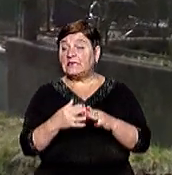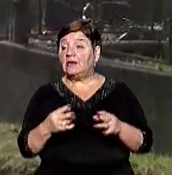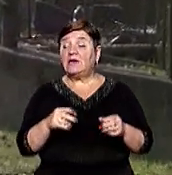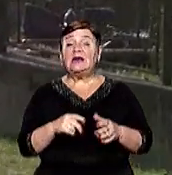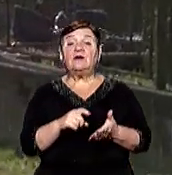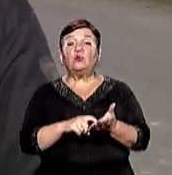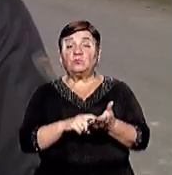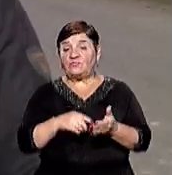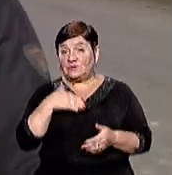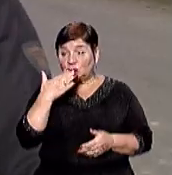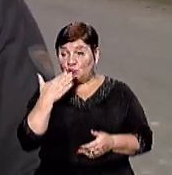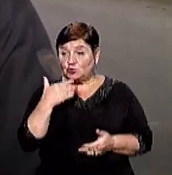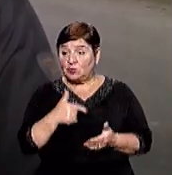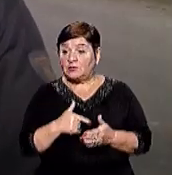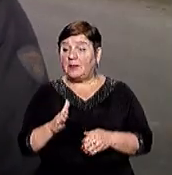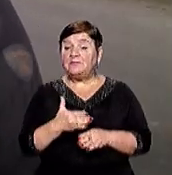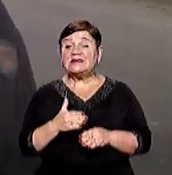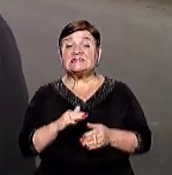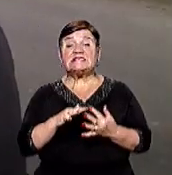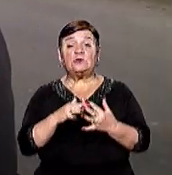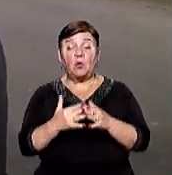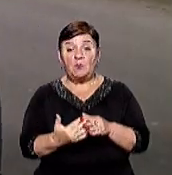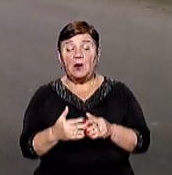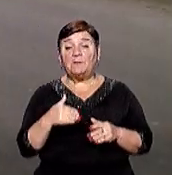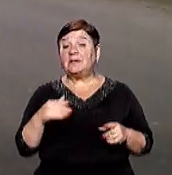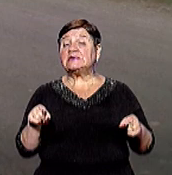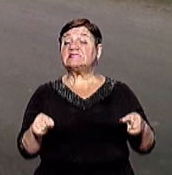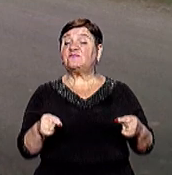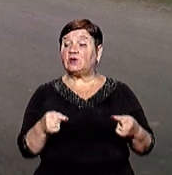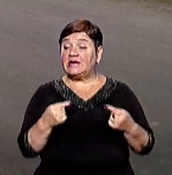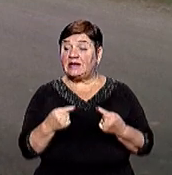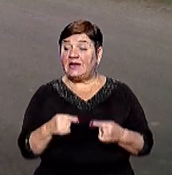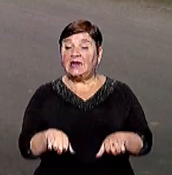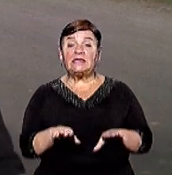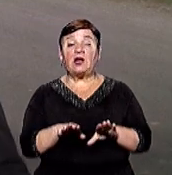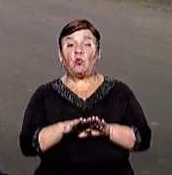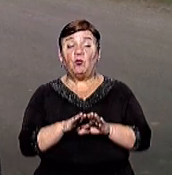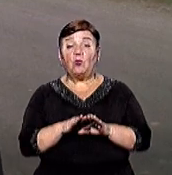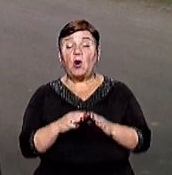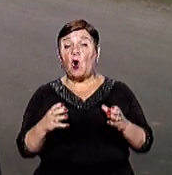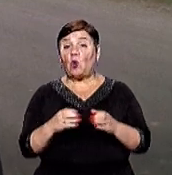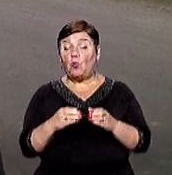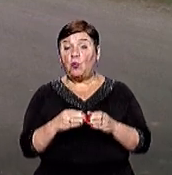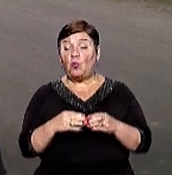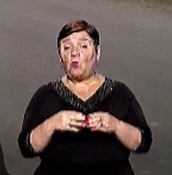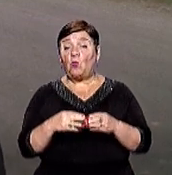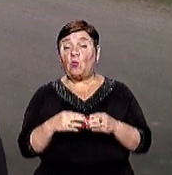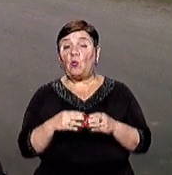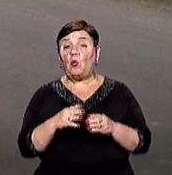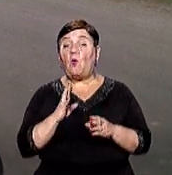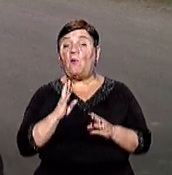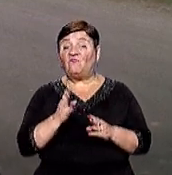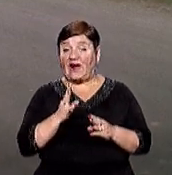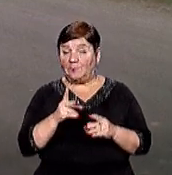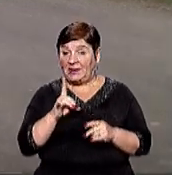з Ужгорода Тетяна Жихович Між селом Кам'яниця і Гута ми створили групу вайбері, у якій комунікуємо Пишемо,